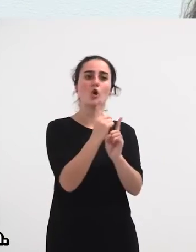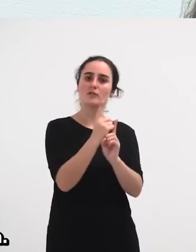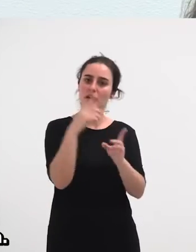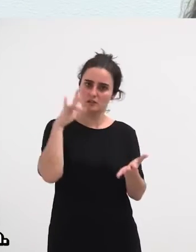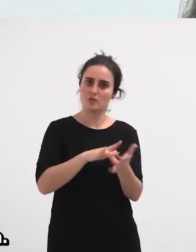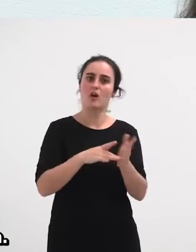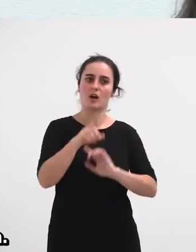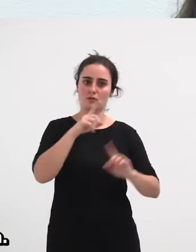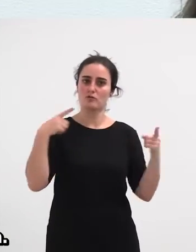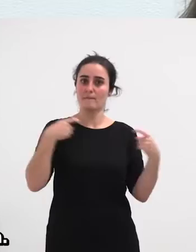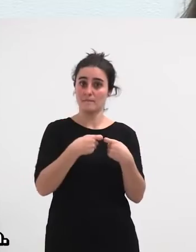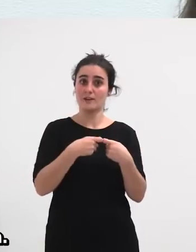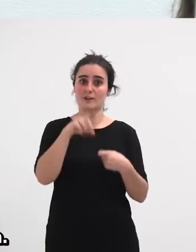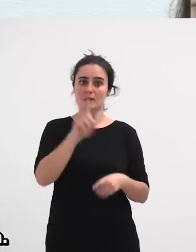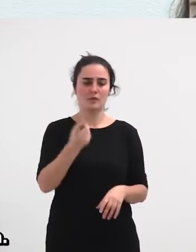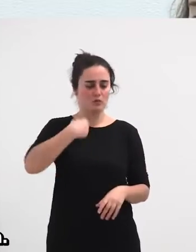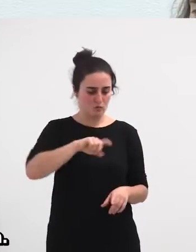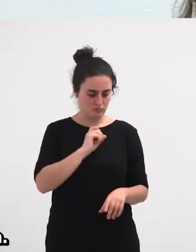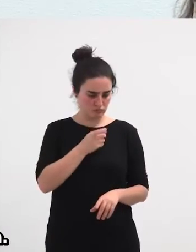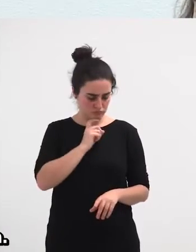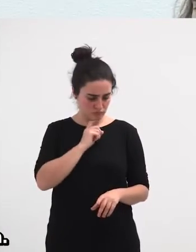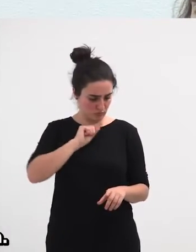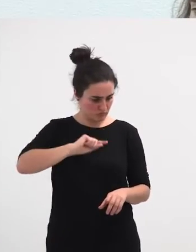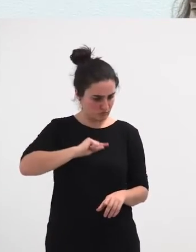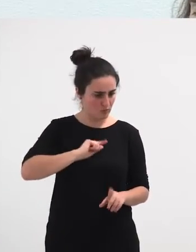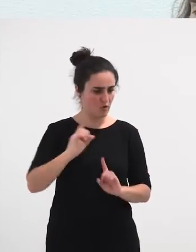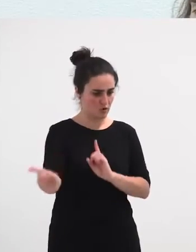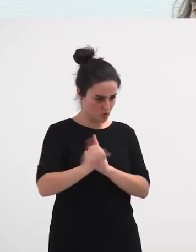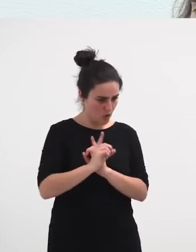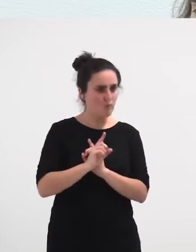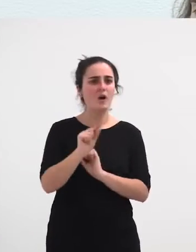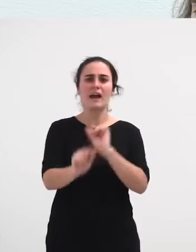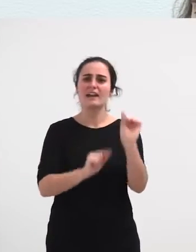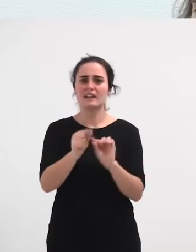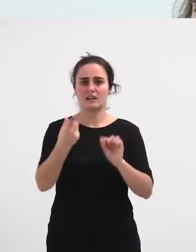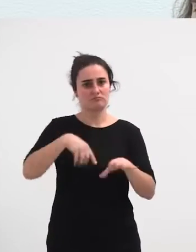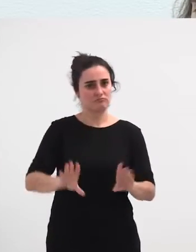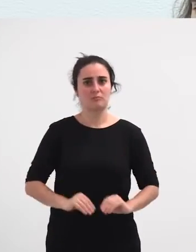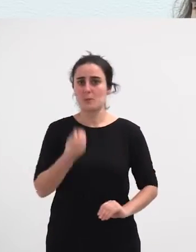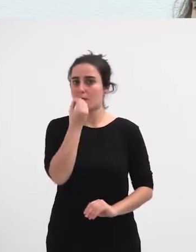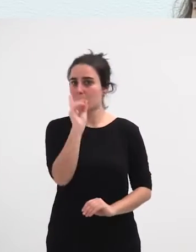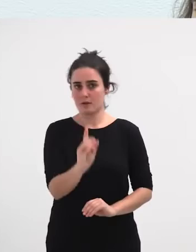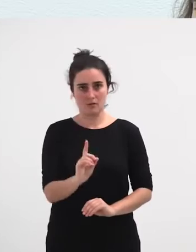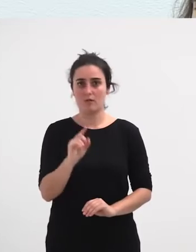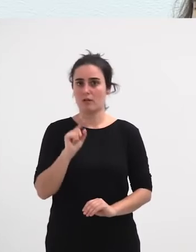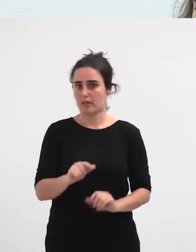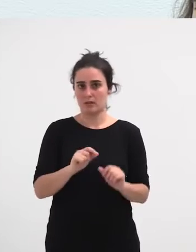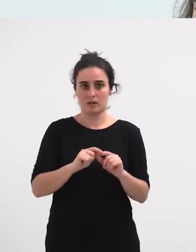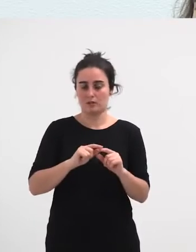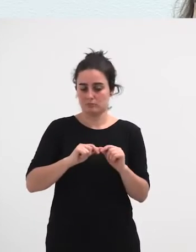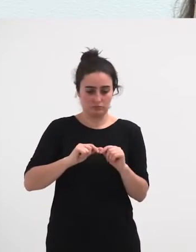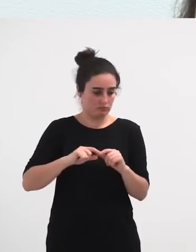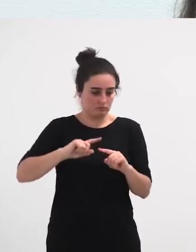erasotuak, eta nola ez ditugun kritika, kondon hartzen, eta hortik handa torren txinparta bat,